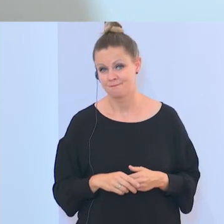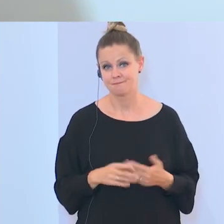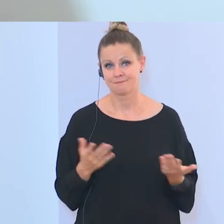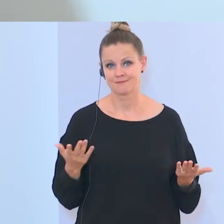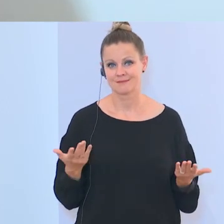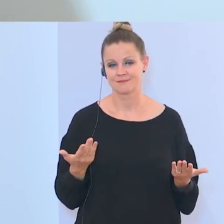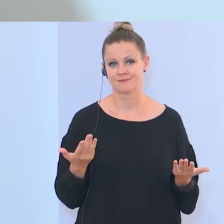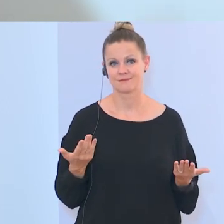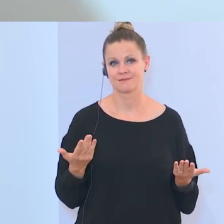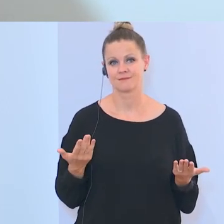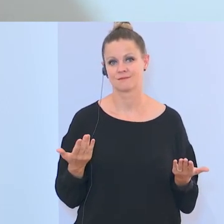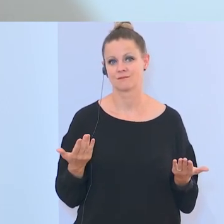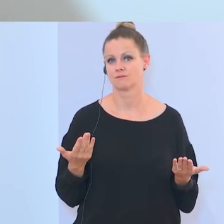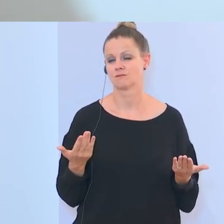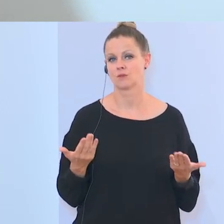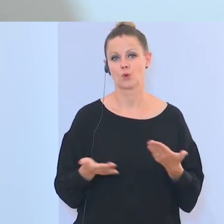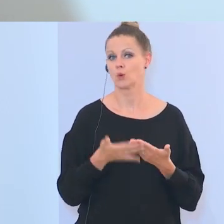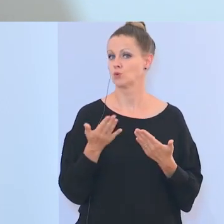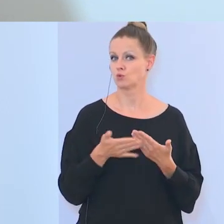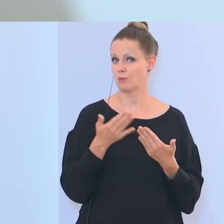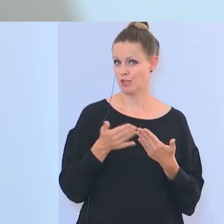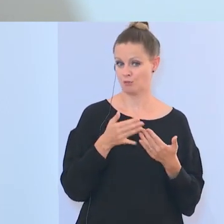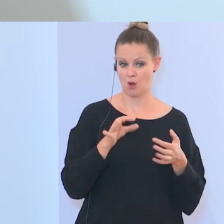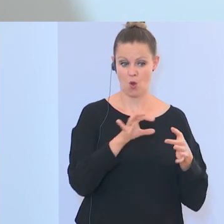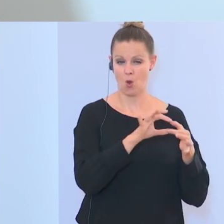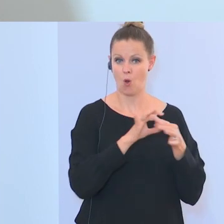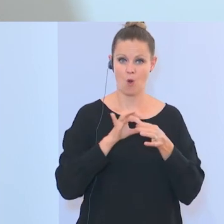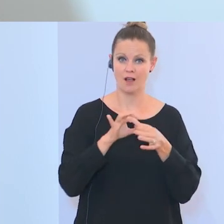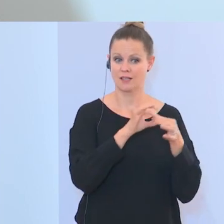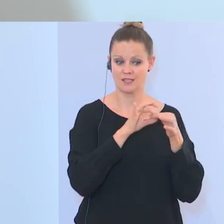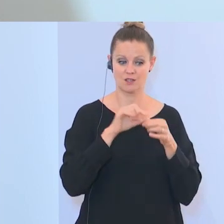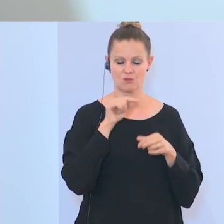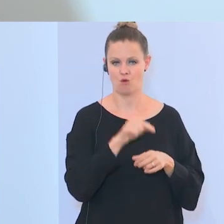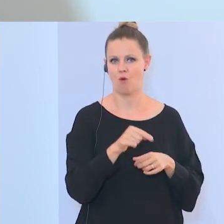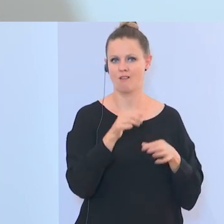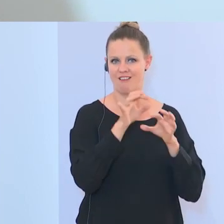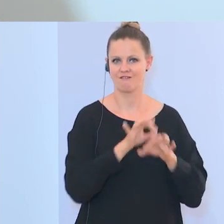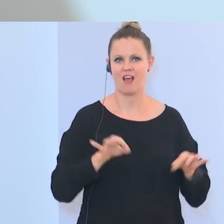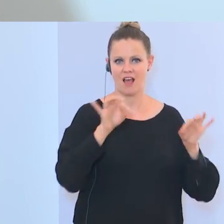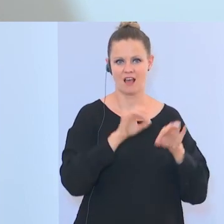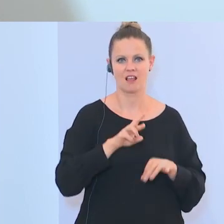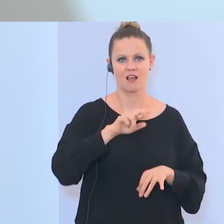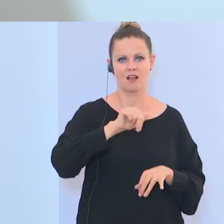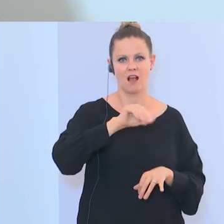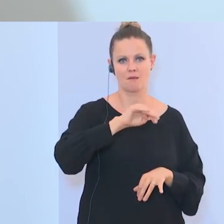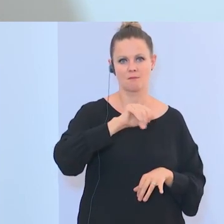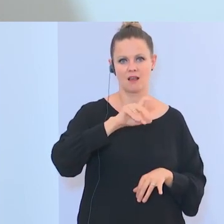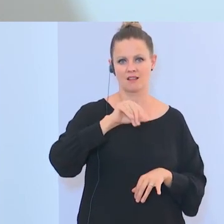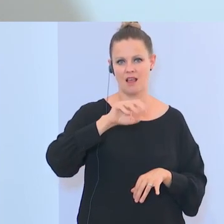Wenn jemand eine Organisation Ramadan feiert mit bestimmten